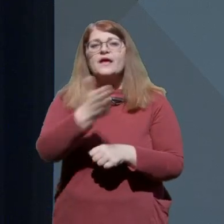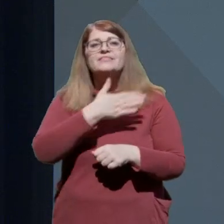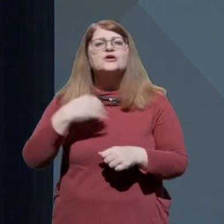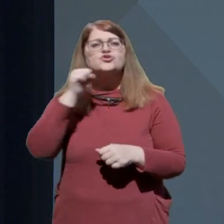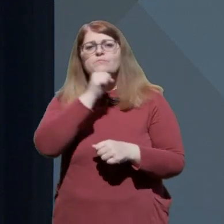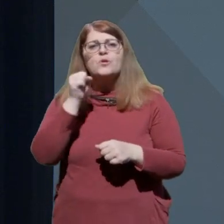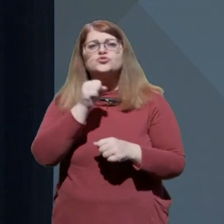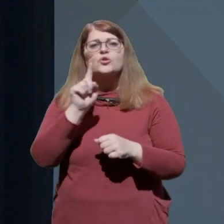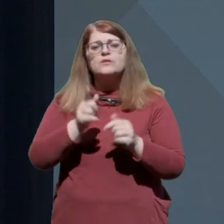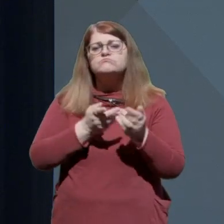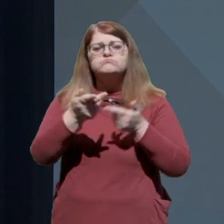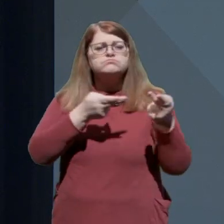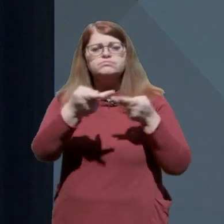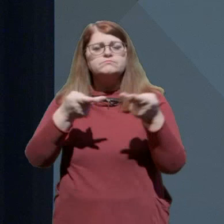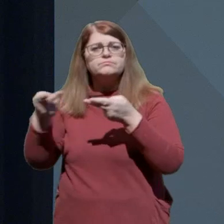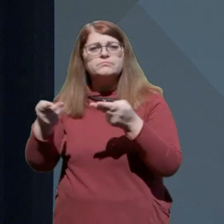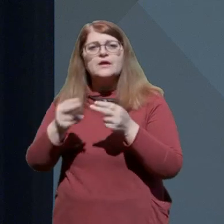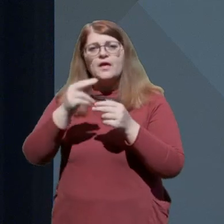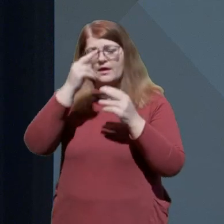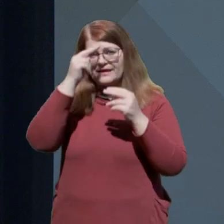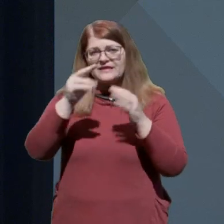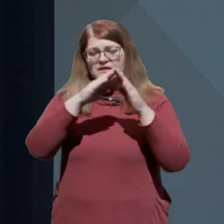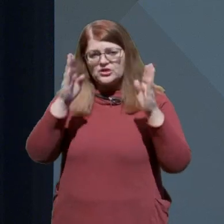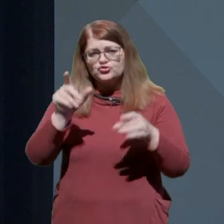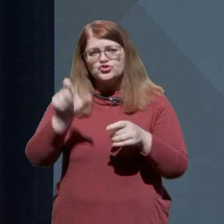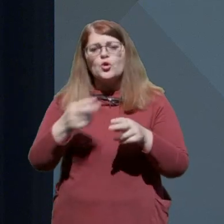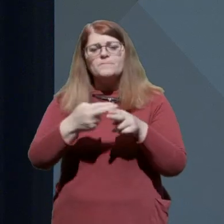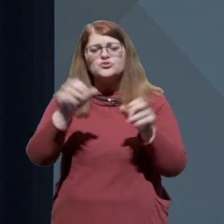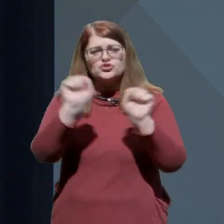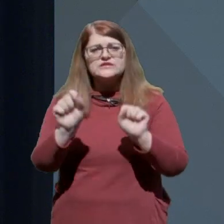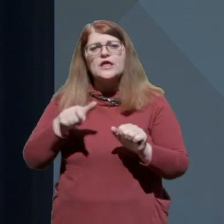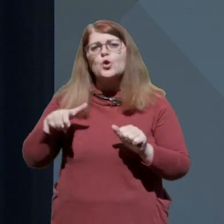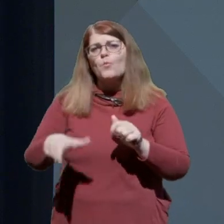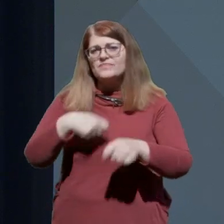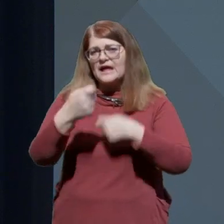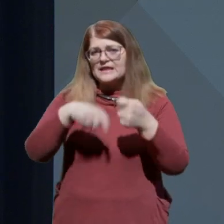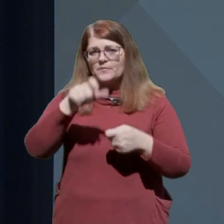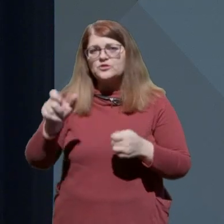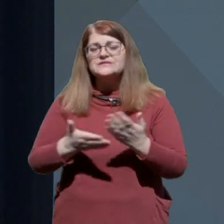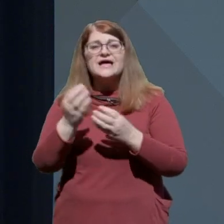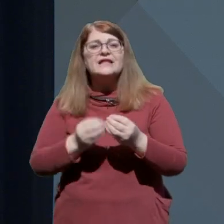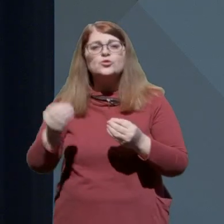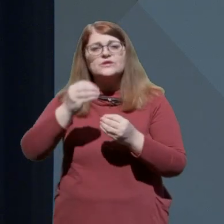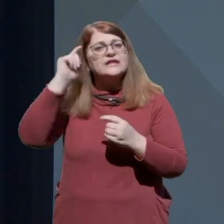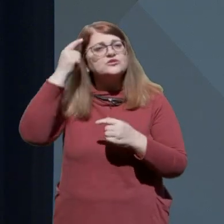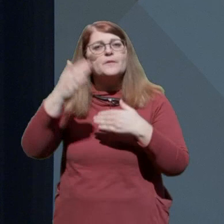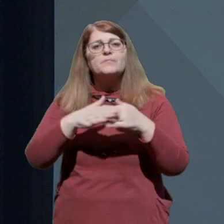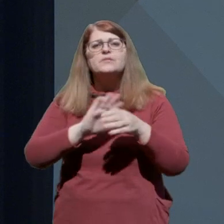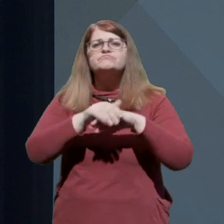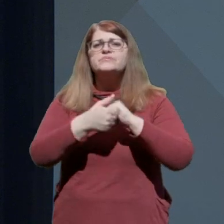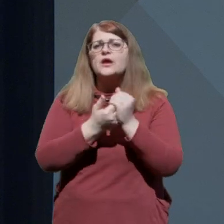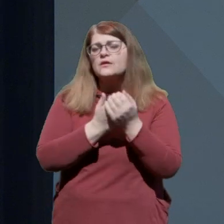in logistom za dostave, hišnikom, čistilkam in komunalnim delovcem za dodatno skrb pri higieni